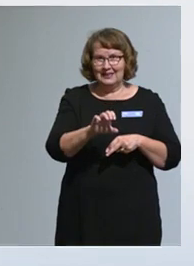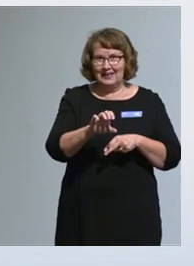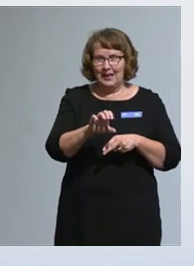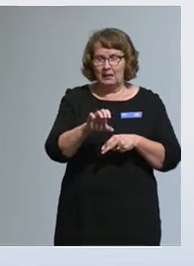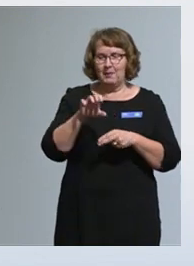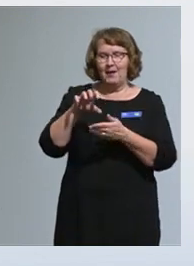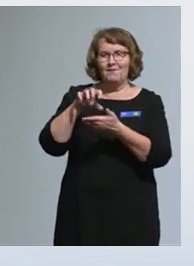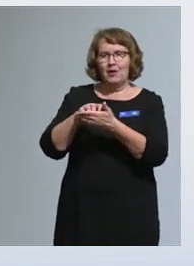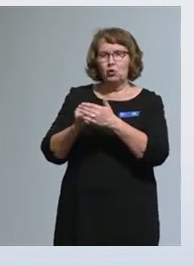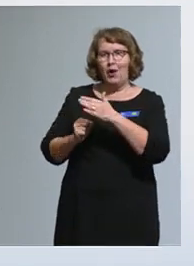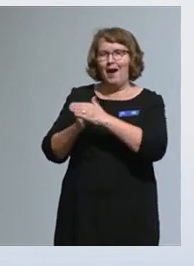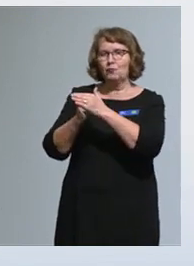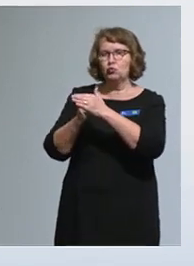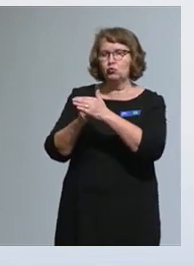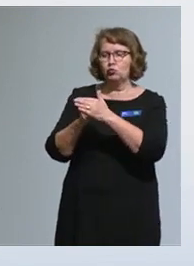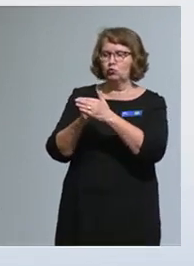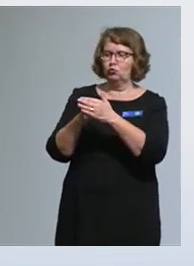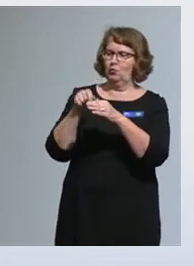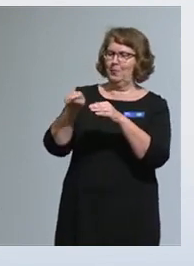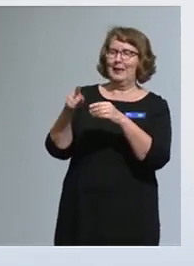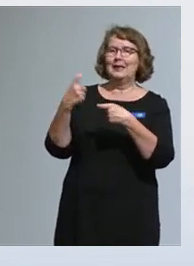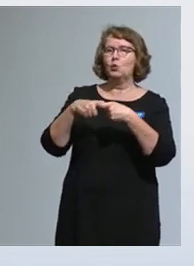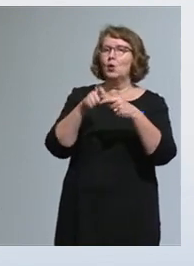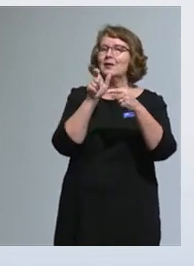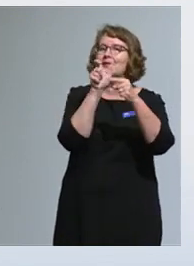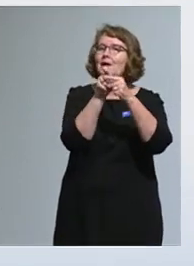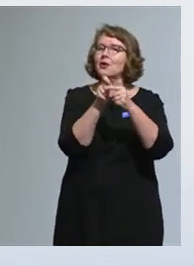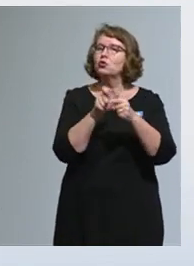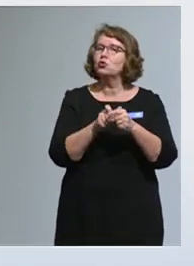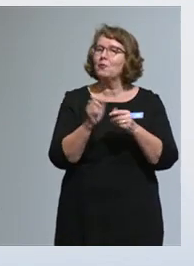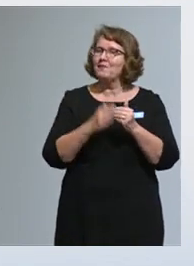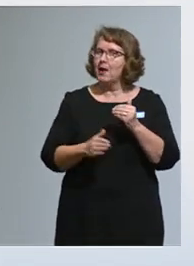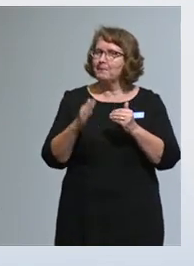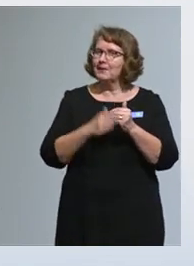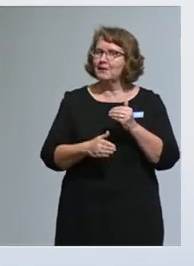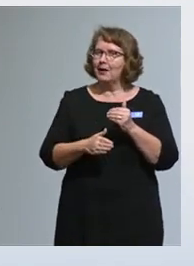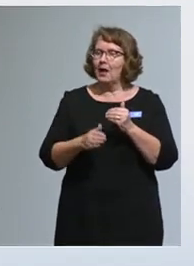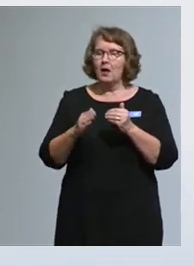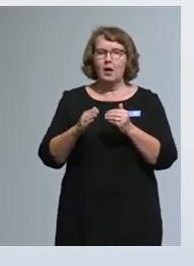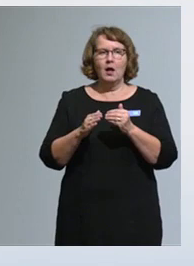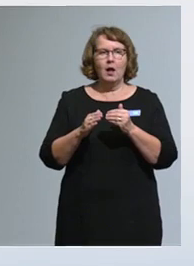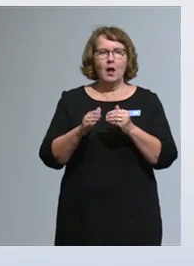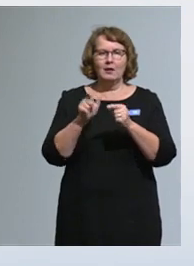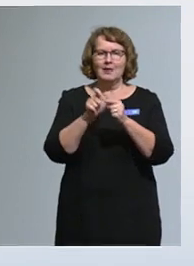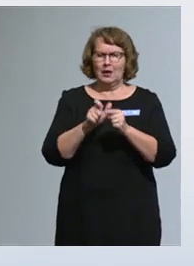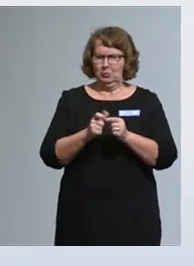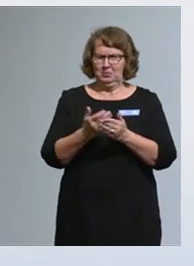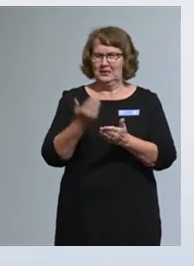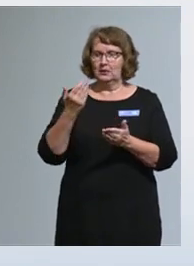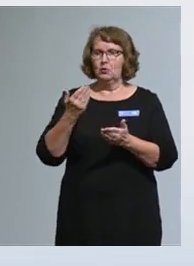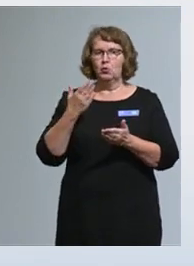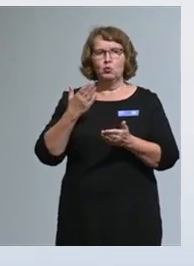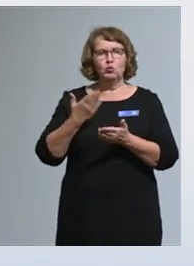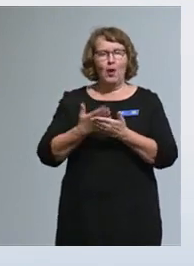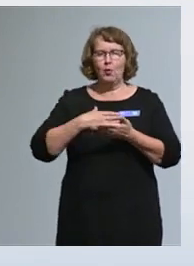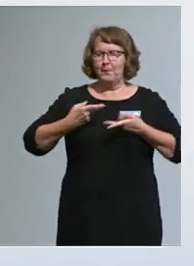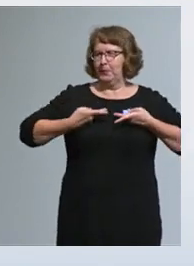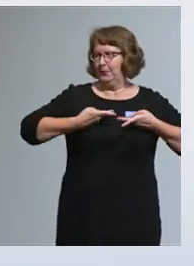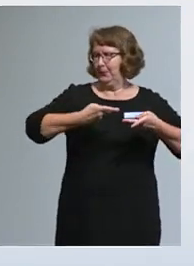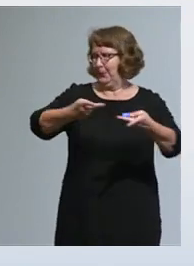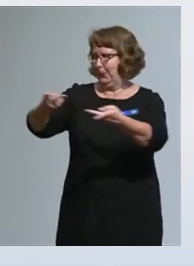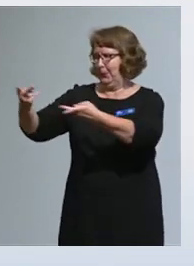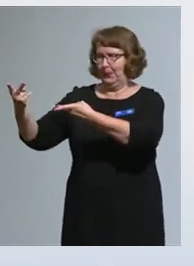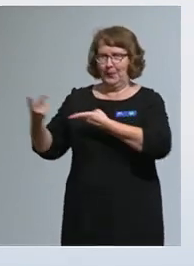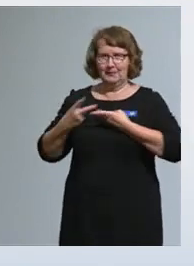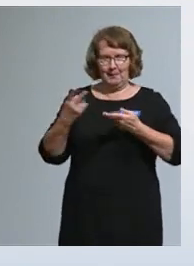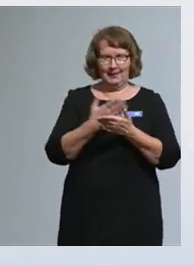sanaston, jotta me puhumme samaa kieltä. Ja se sanasta tullaan tuottamaan sekä suomeksi,